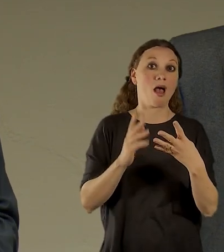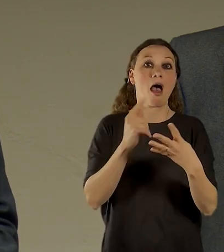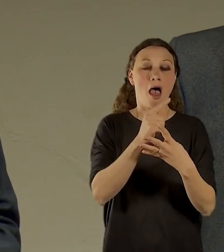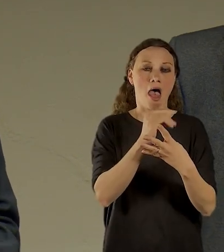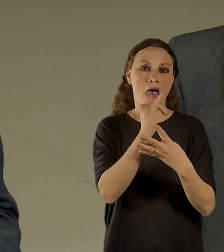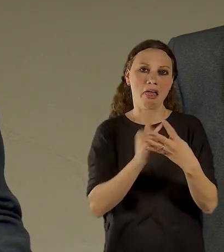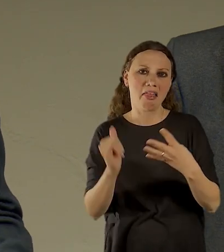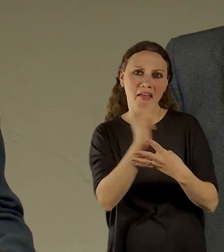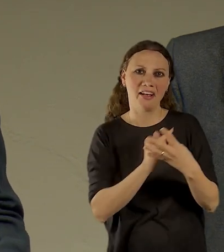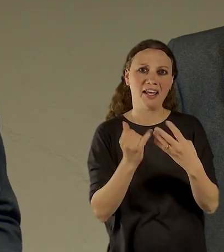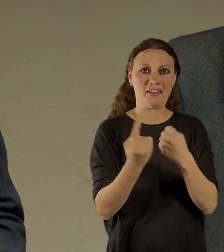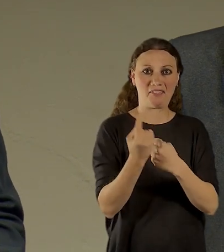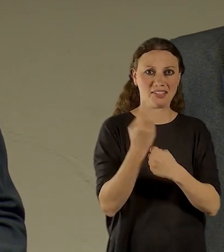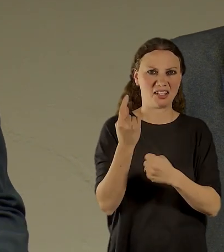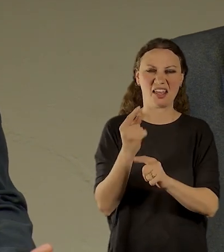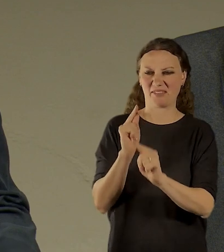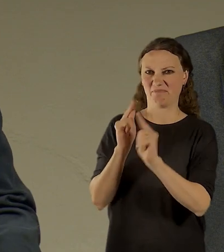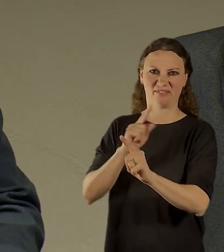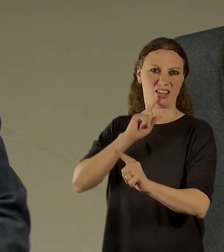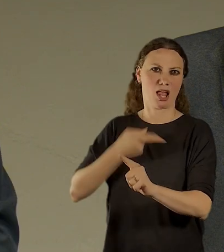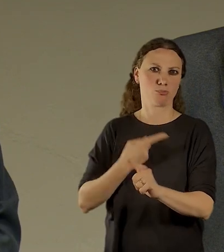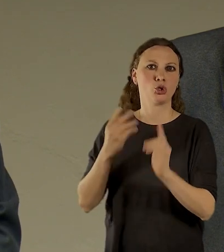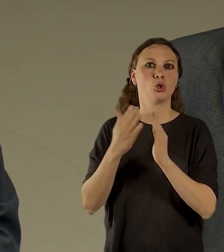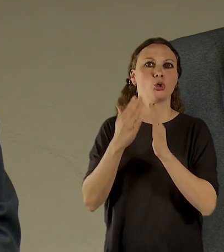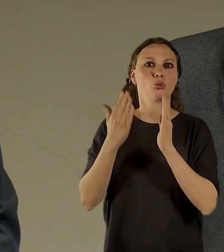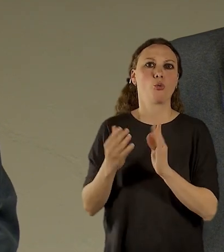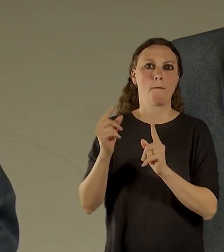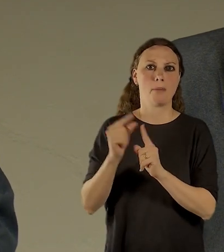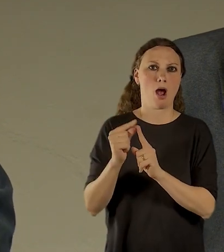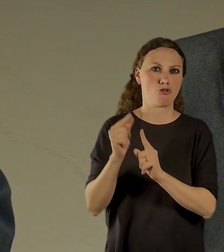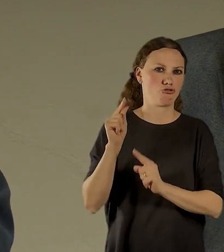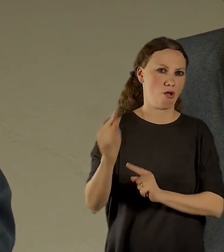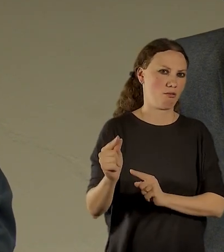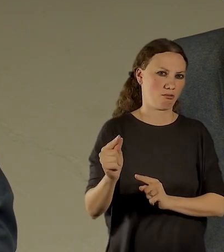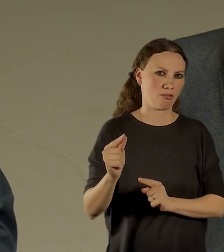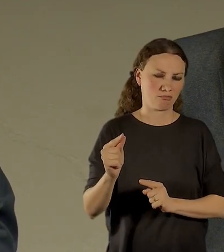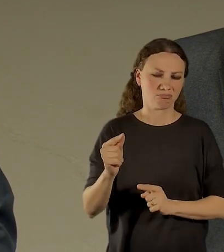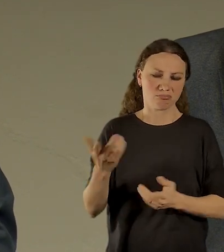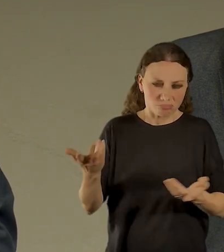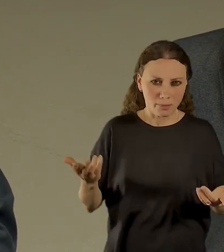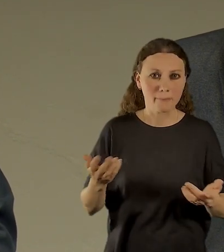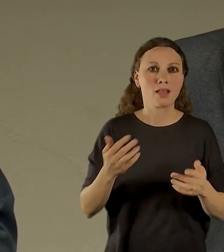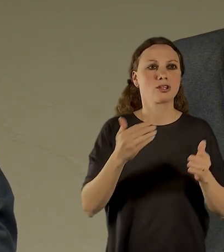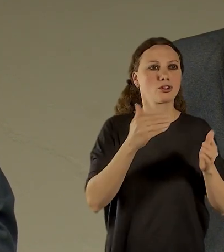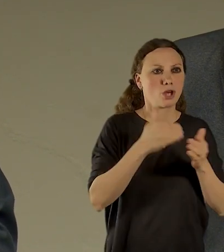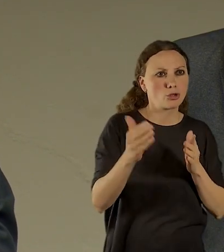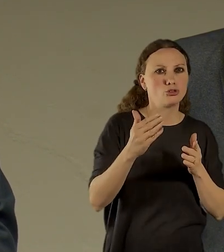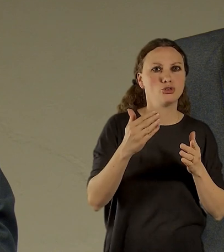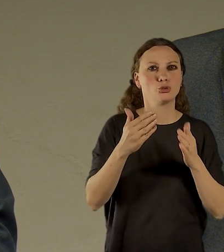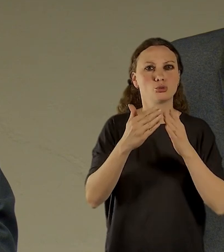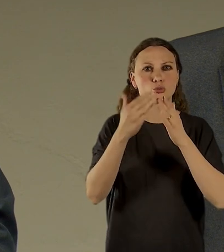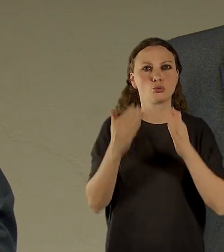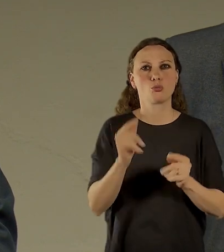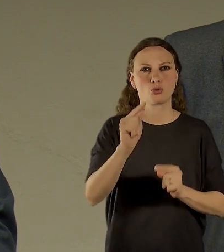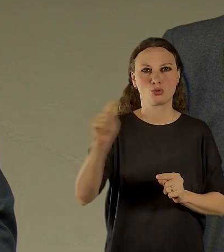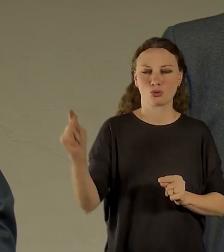působil právě Domu Pážat. Ty objekty další byly jistým způsobem buď zcela